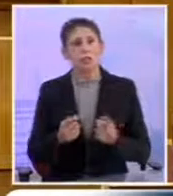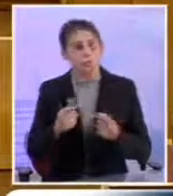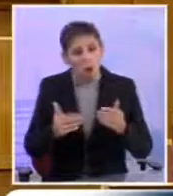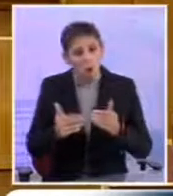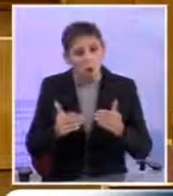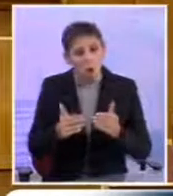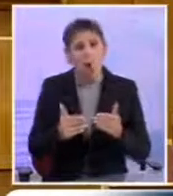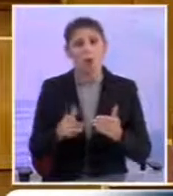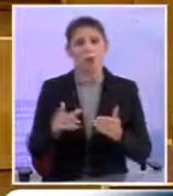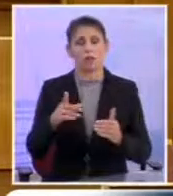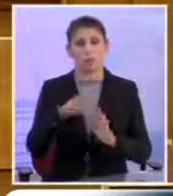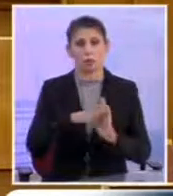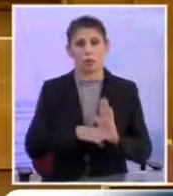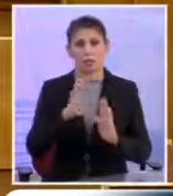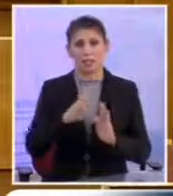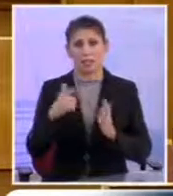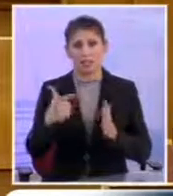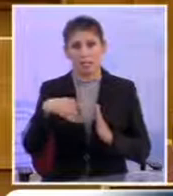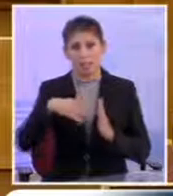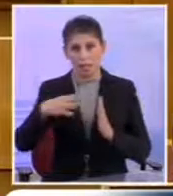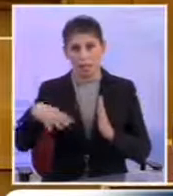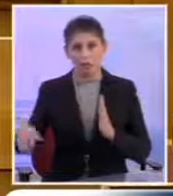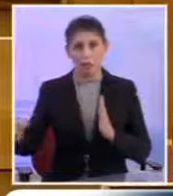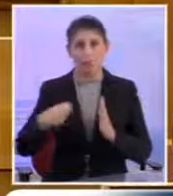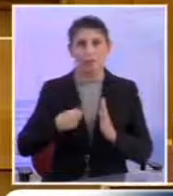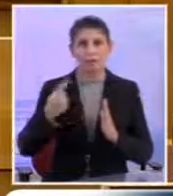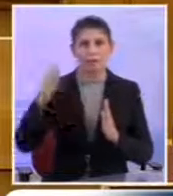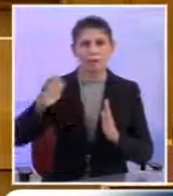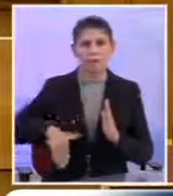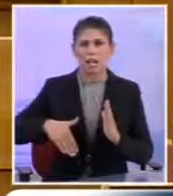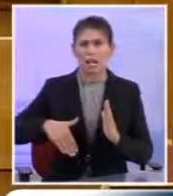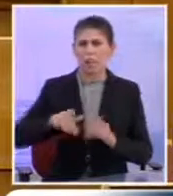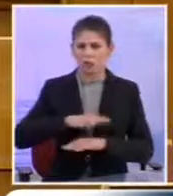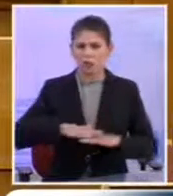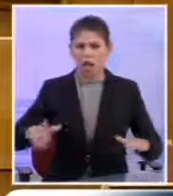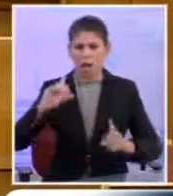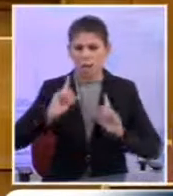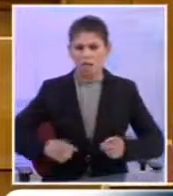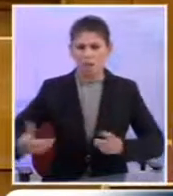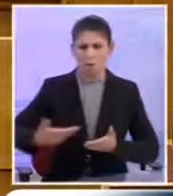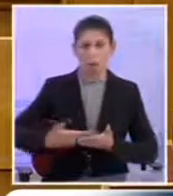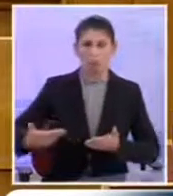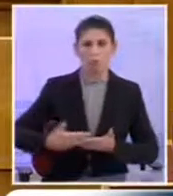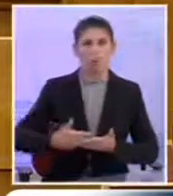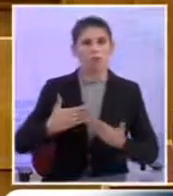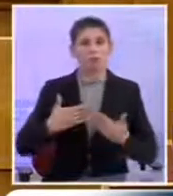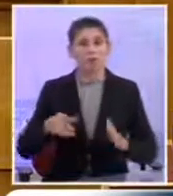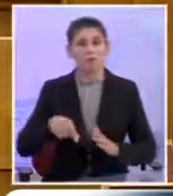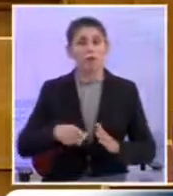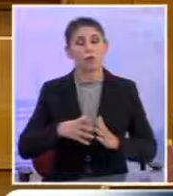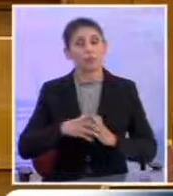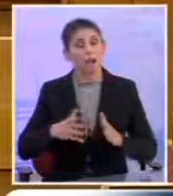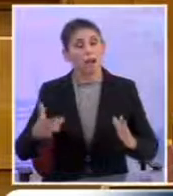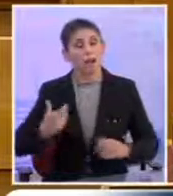όρια του προγράμματός μας Των 47 σελίδων Και μας έδιναν το ένα τελεσίγραφο μετά το άλλο Και άνοιξε αυτό το μεγάλο